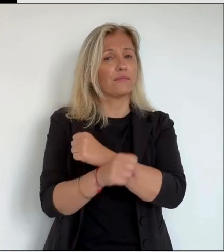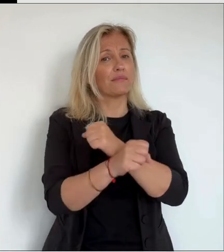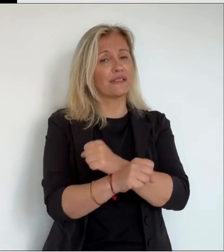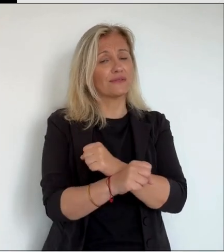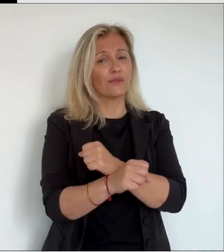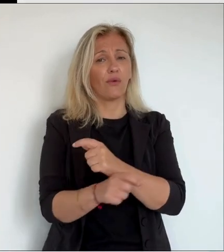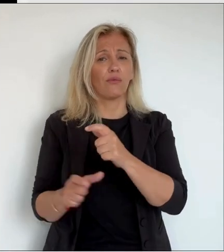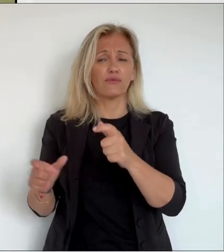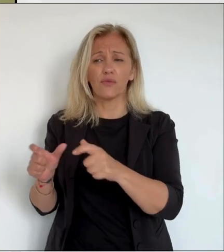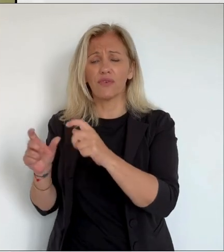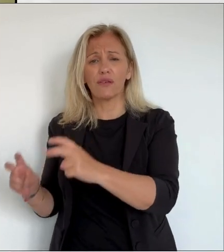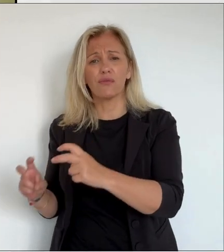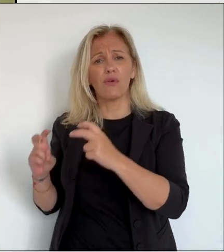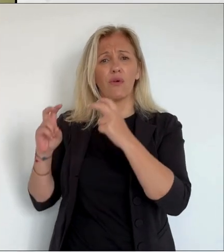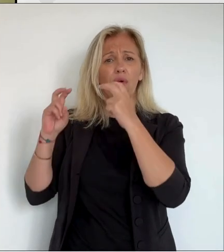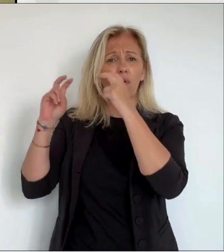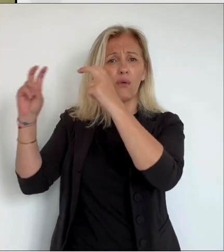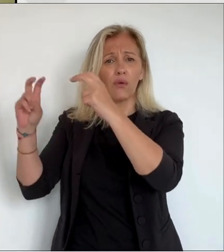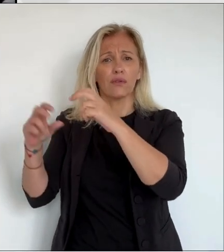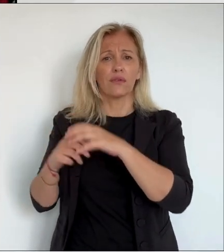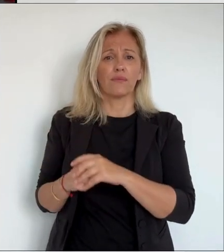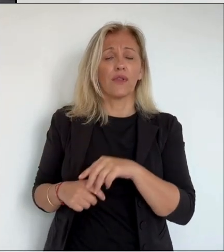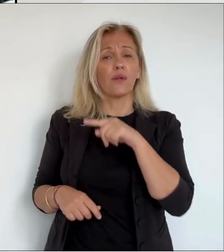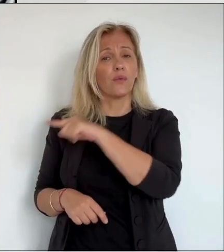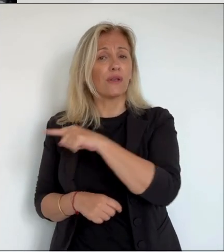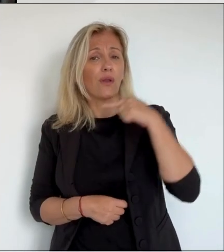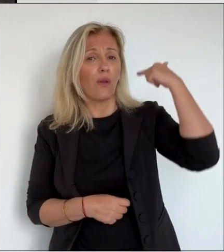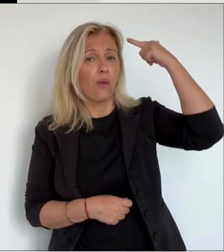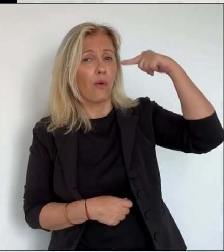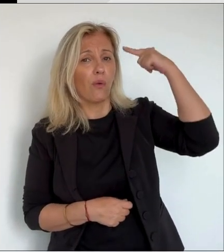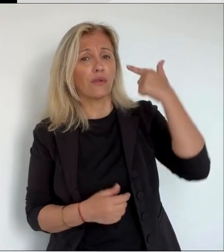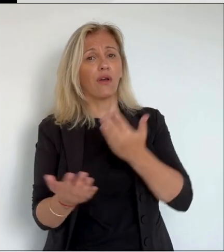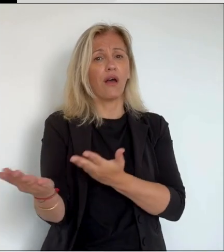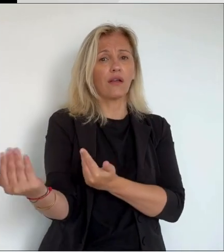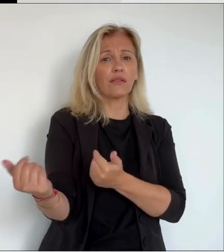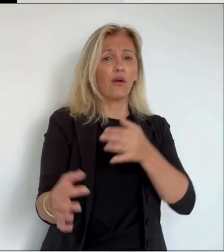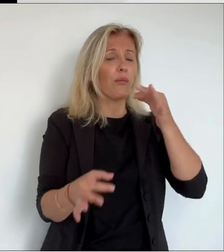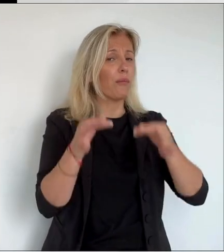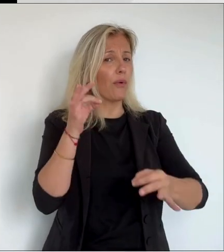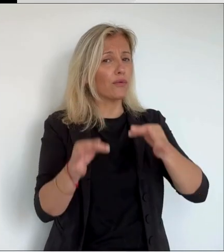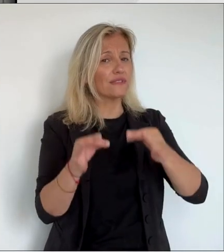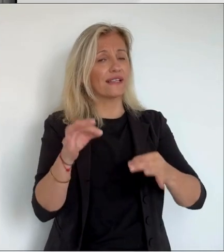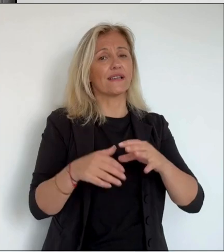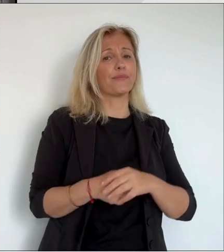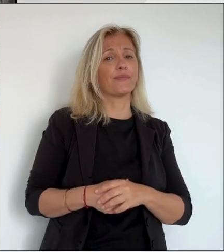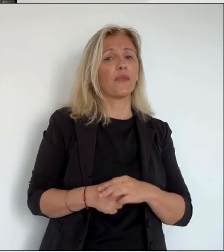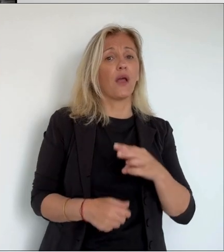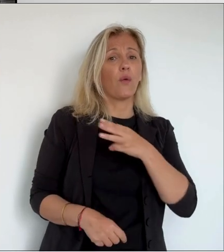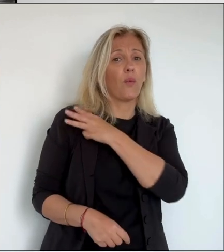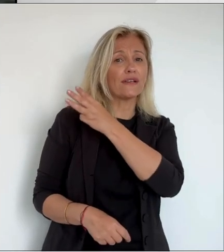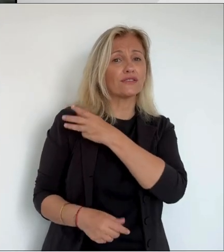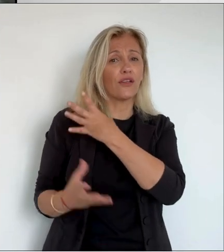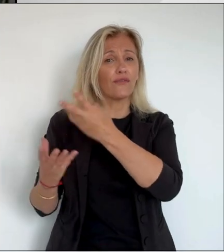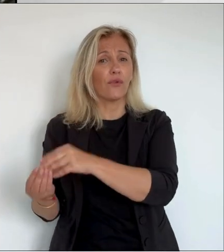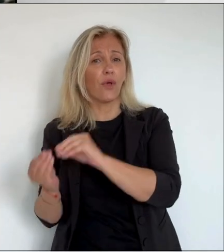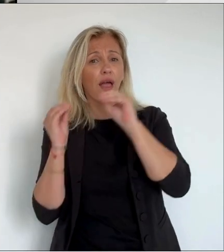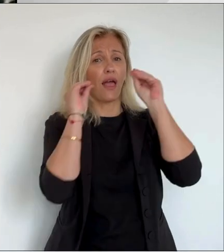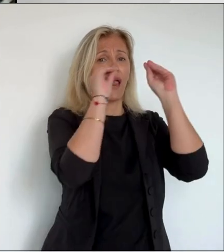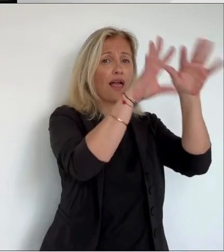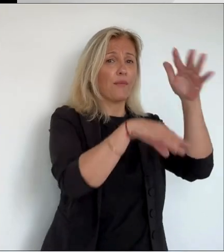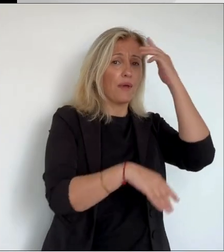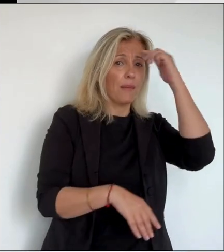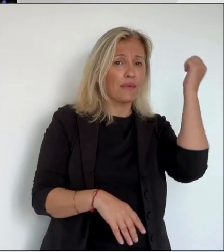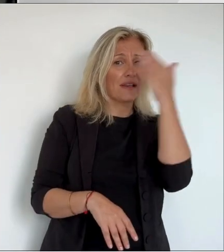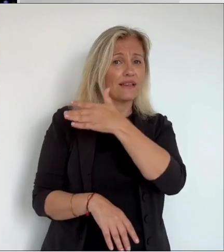'époque, commence alors sa détention à l'isolement dans une prison britannique de haute sécurité et joue son avenir devant la Haute-Cour de Londres.